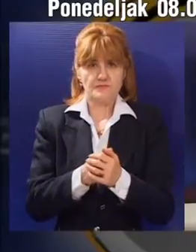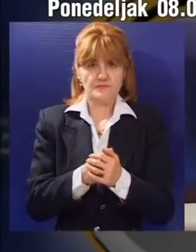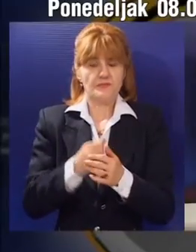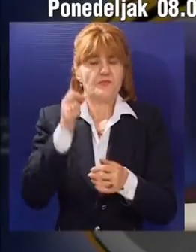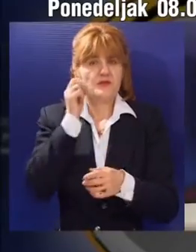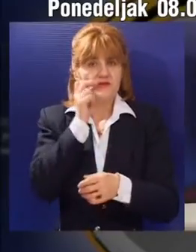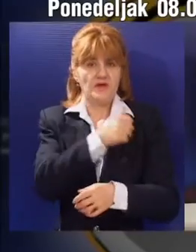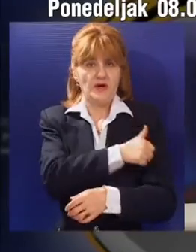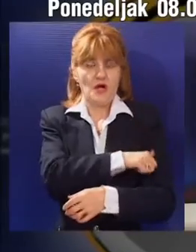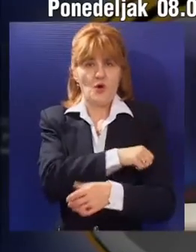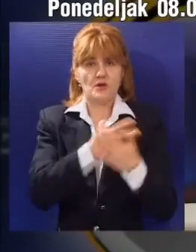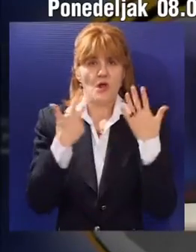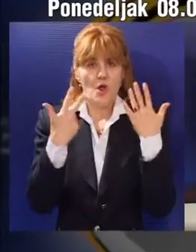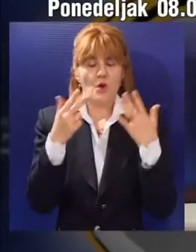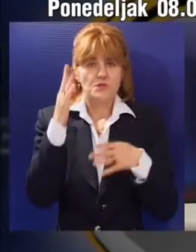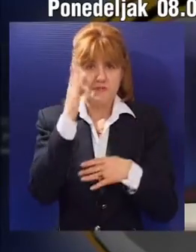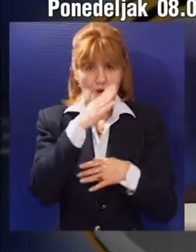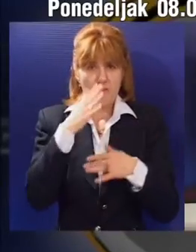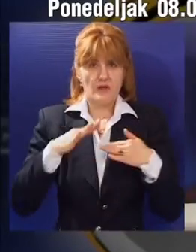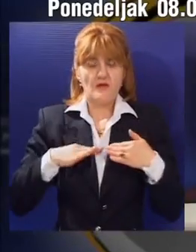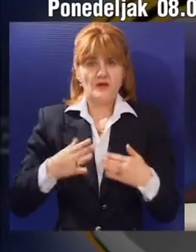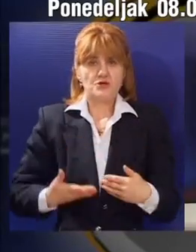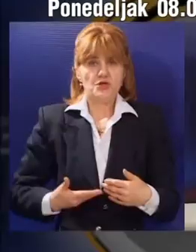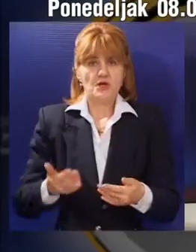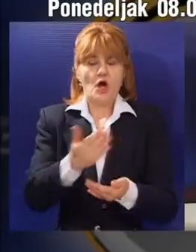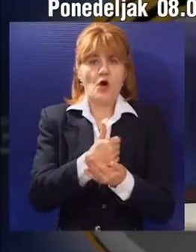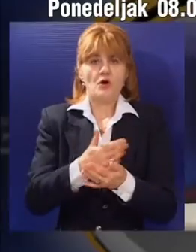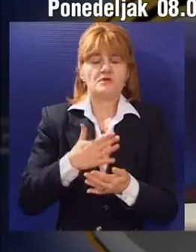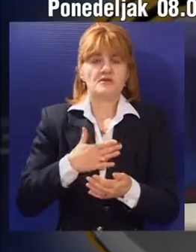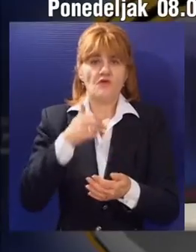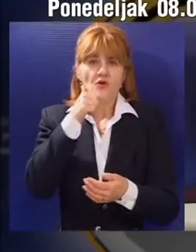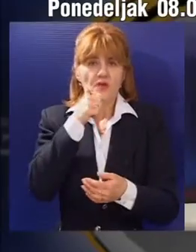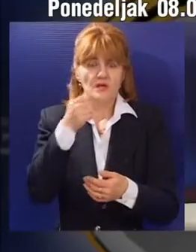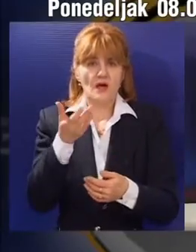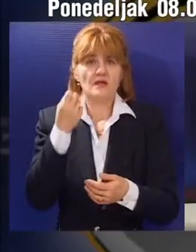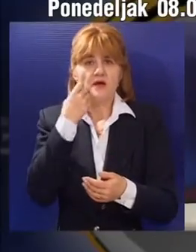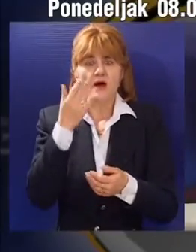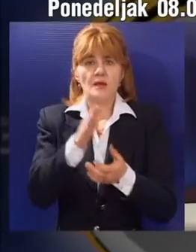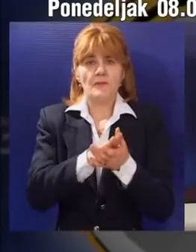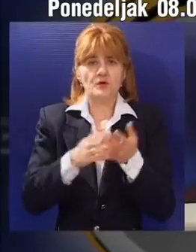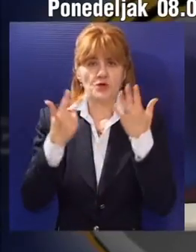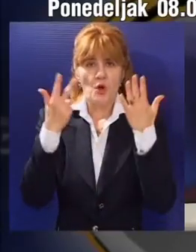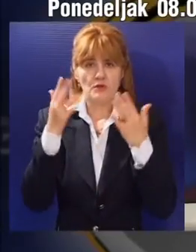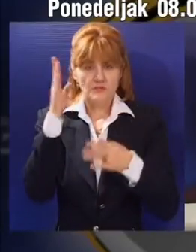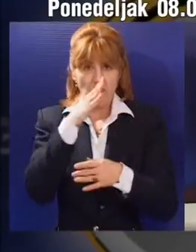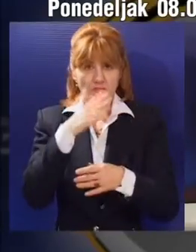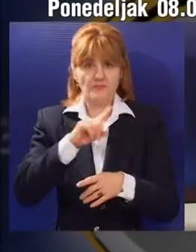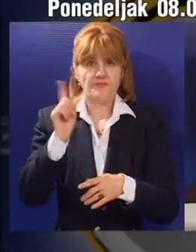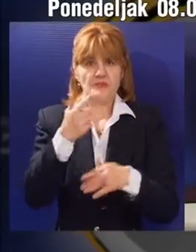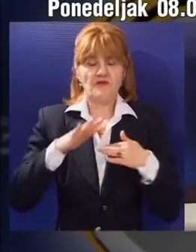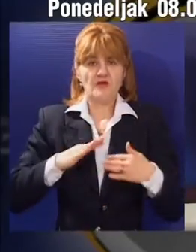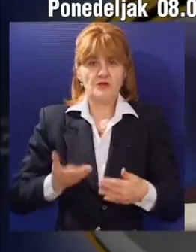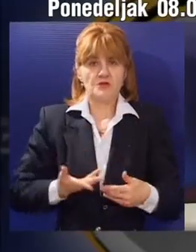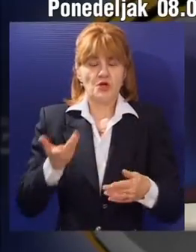Svake godine 8. marta žene obeležavaju svoj dan. Od kada je ovaj dan počeo da se obeležava, žene su dobile prava na trudničko